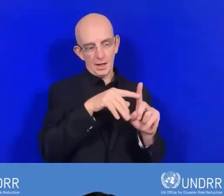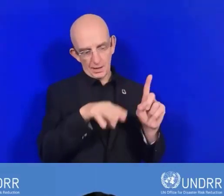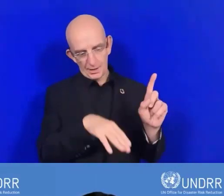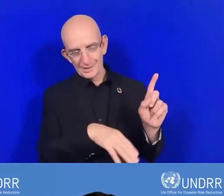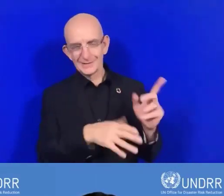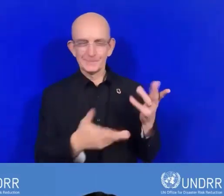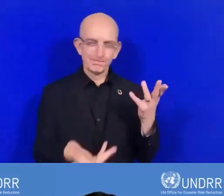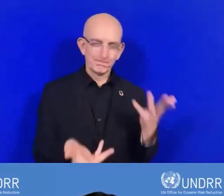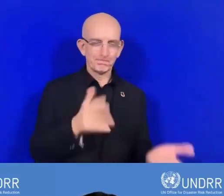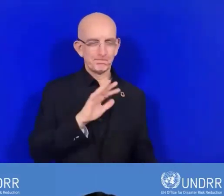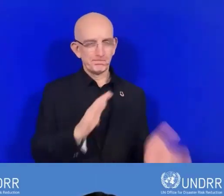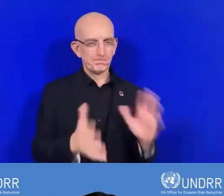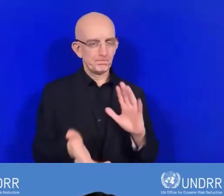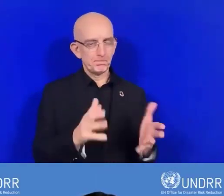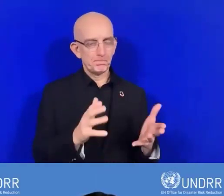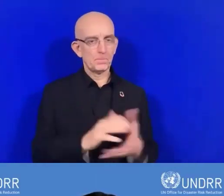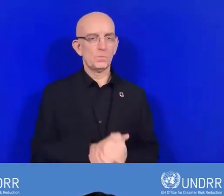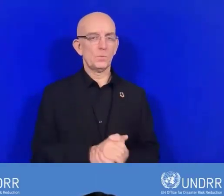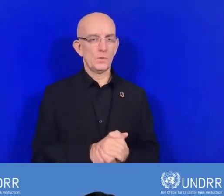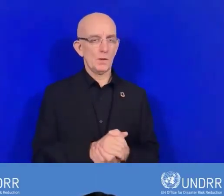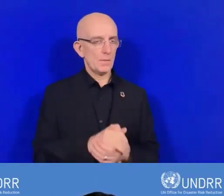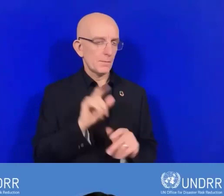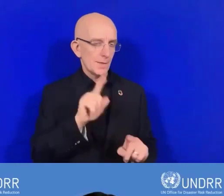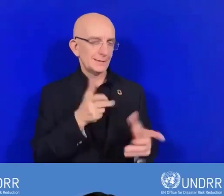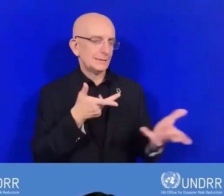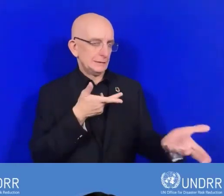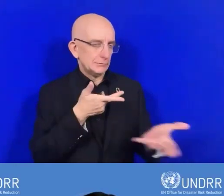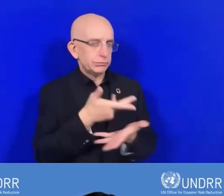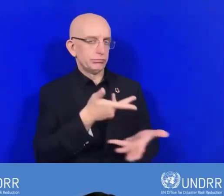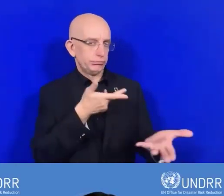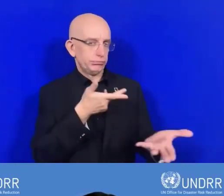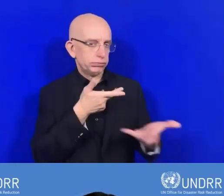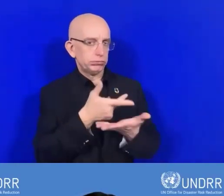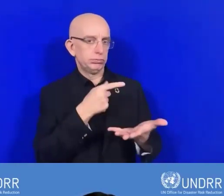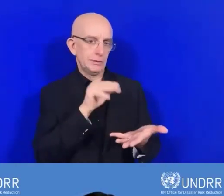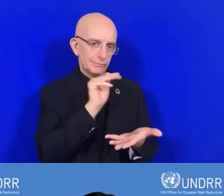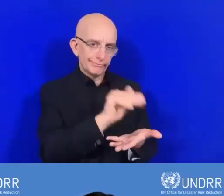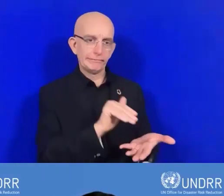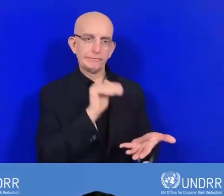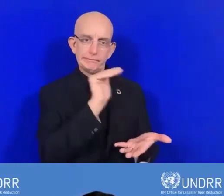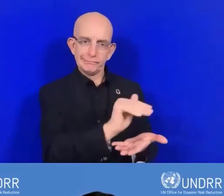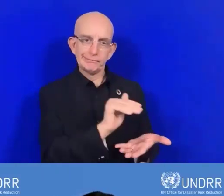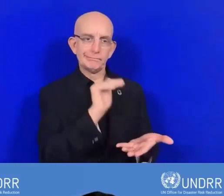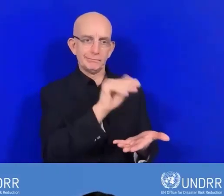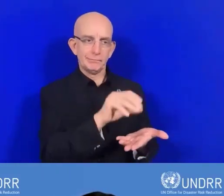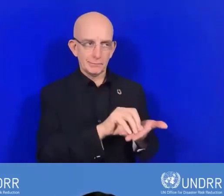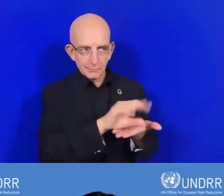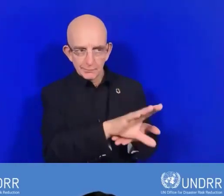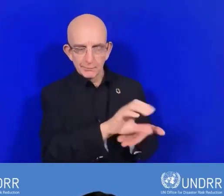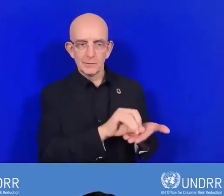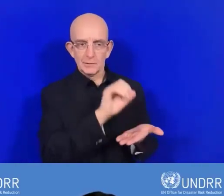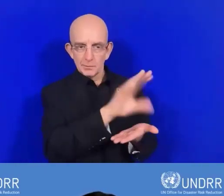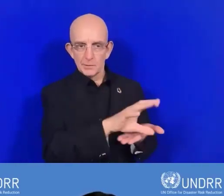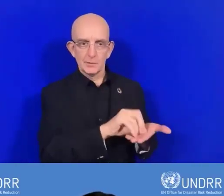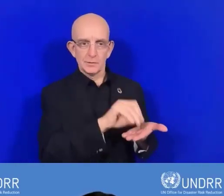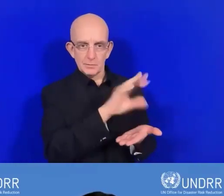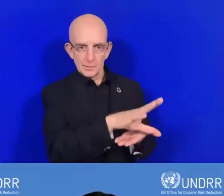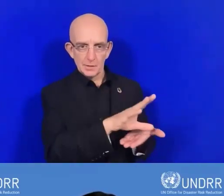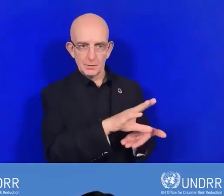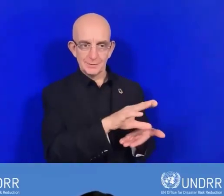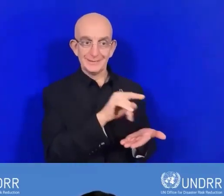de communiquer et de continuer de les briefer, parce qu'à un moment donné, il faudrait informer.